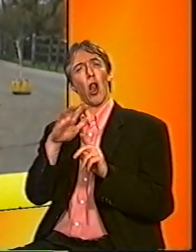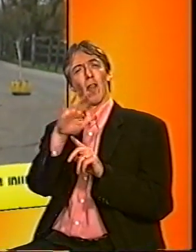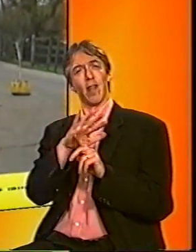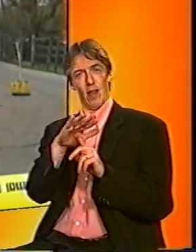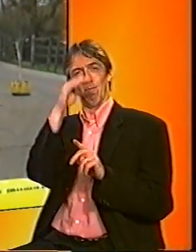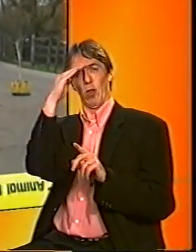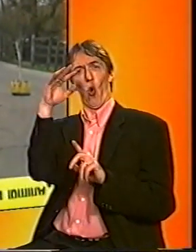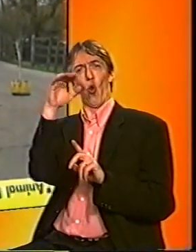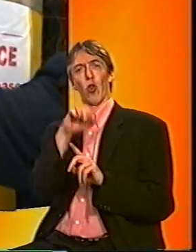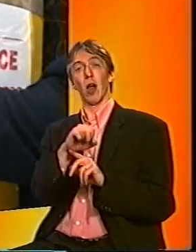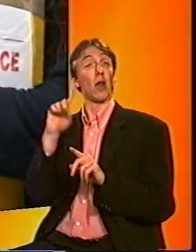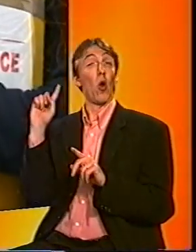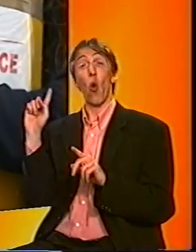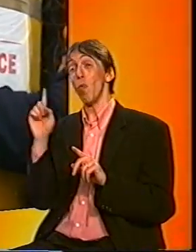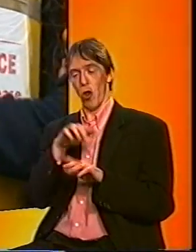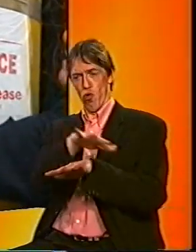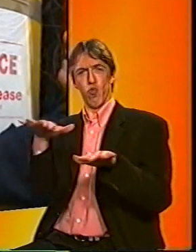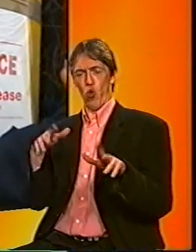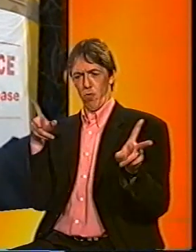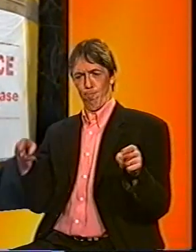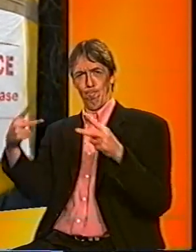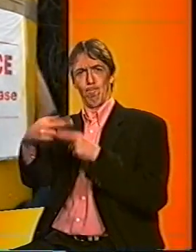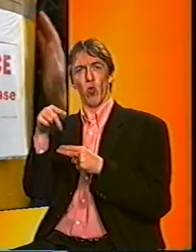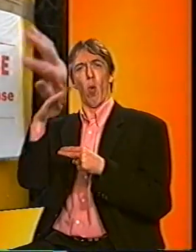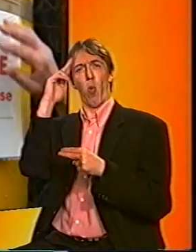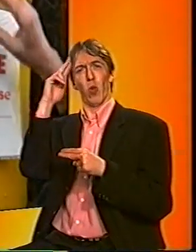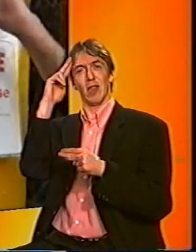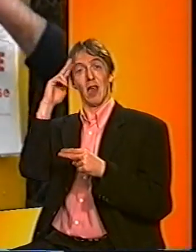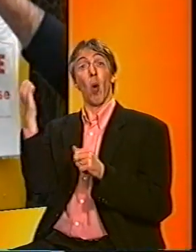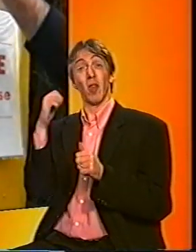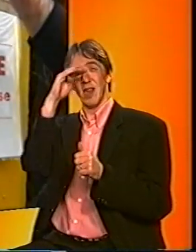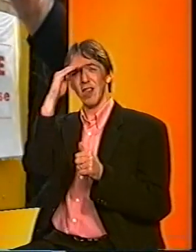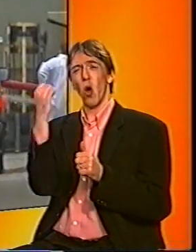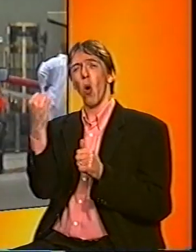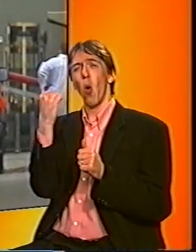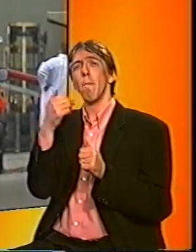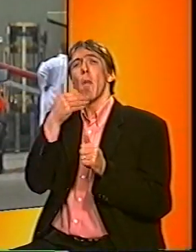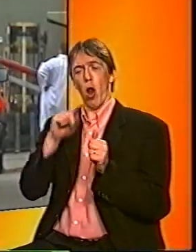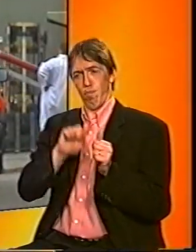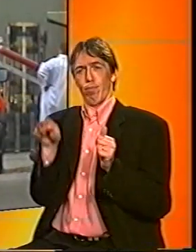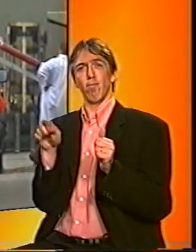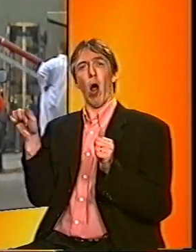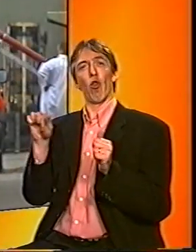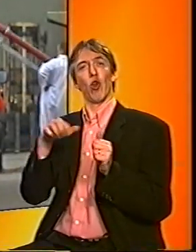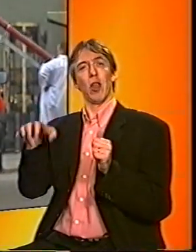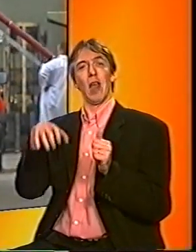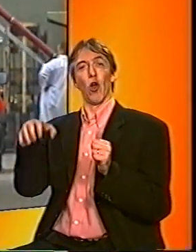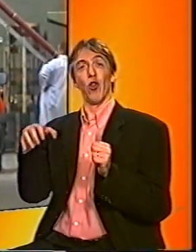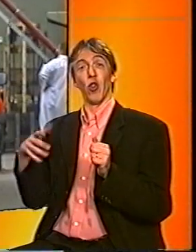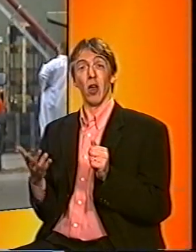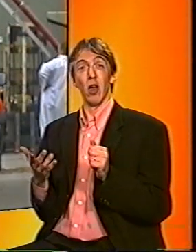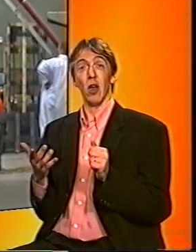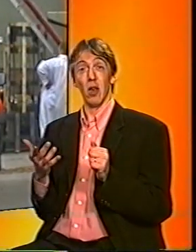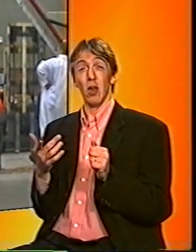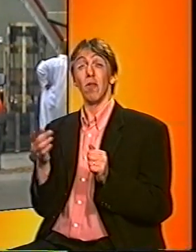politie. Want mond en klauwzeer is heel erg besmettelijk. Zo besmettelijk zelfs dat deskundigen bang zijn dat het ook naar